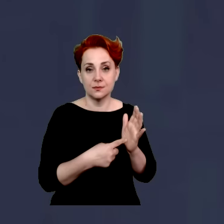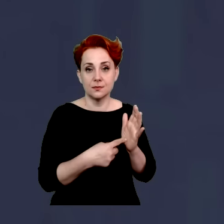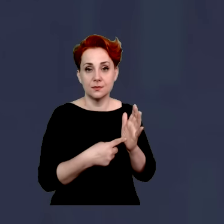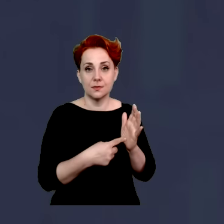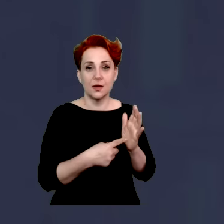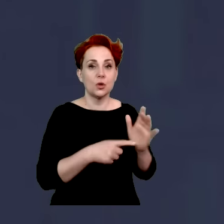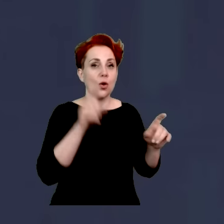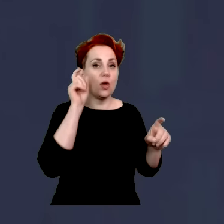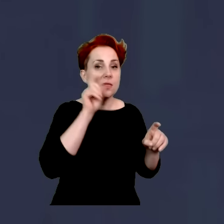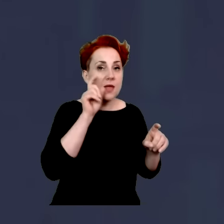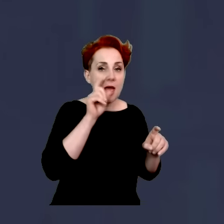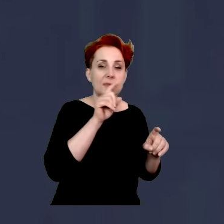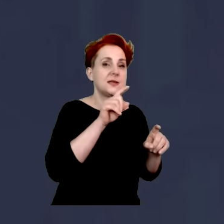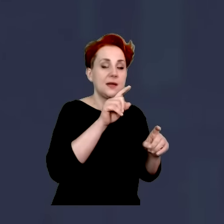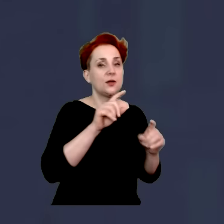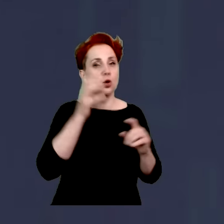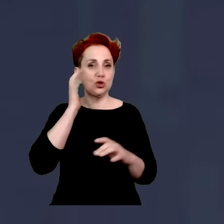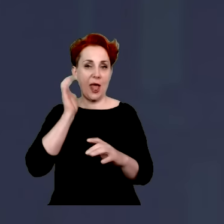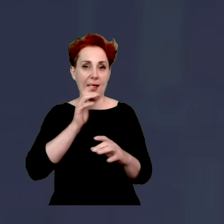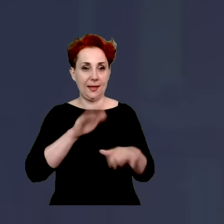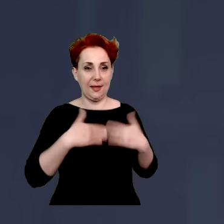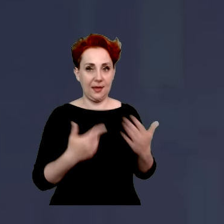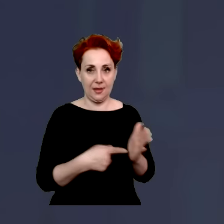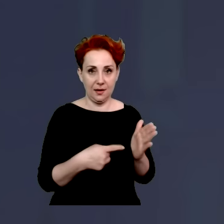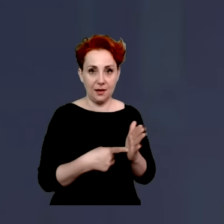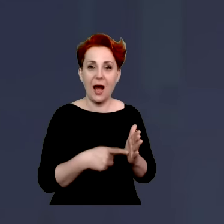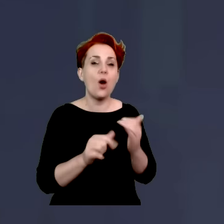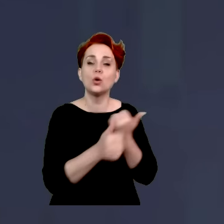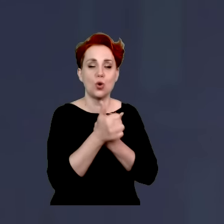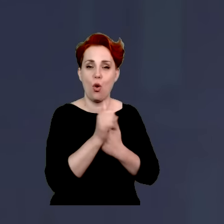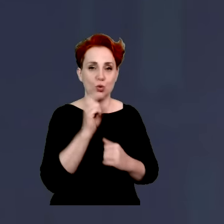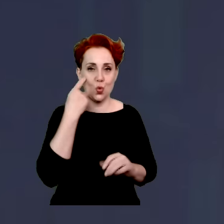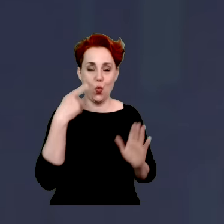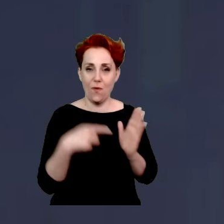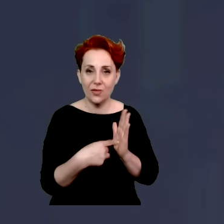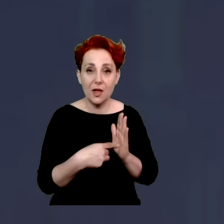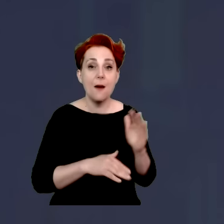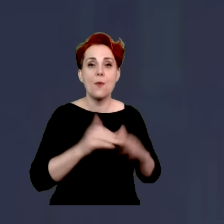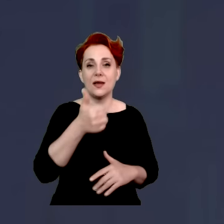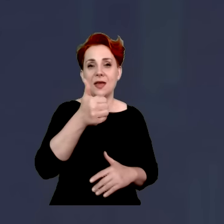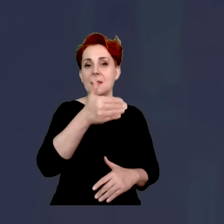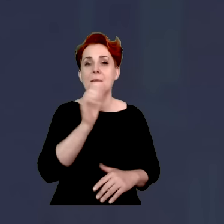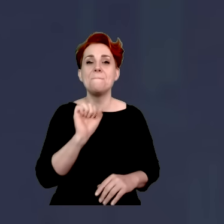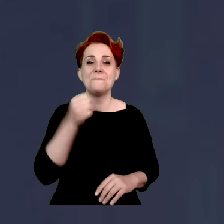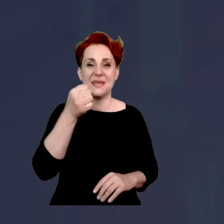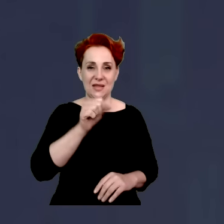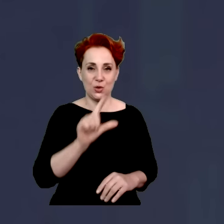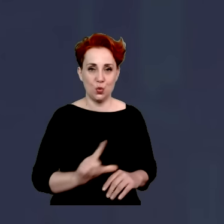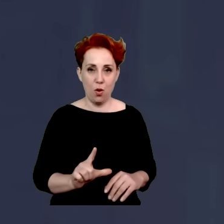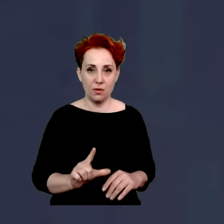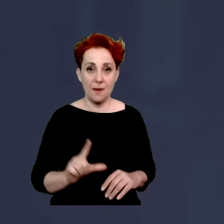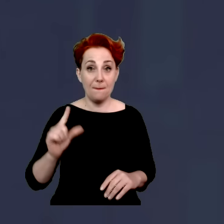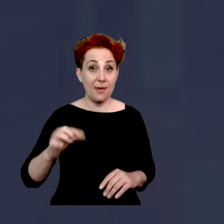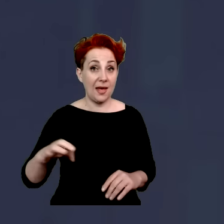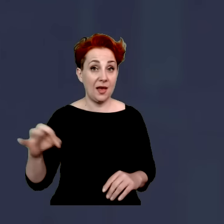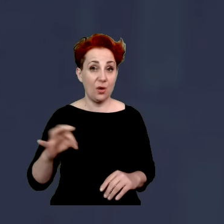niemieckiego, tylko z kierunku czeskiego. Ale do czego zmierzam? Ponad miliard złotych Platforma